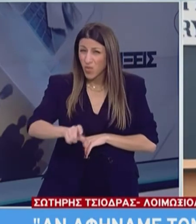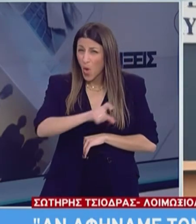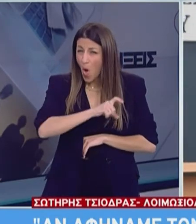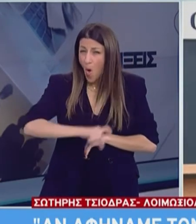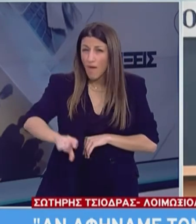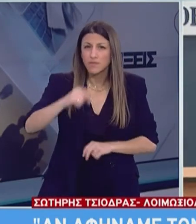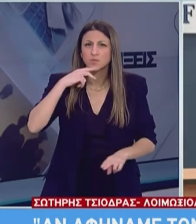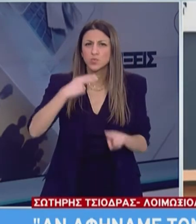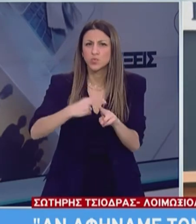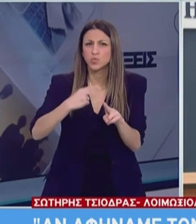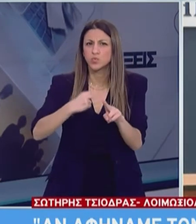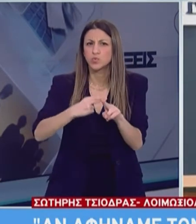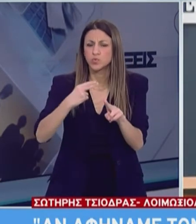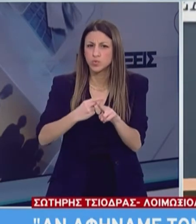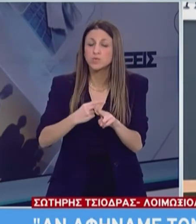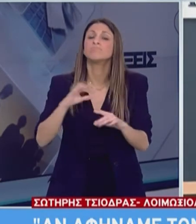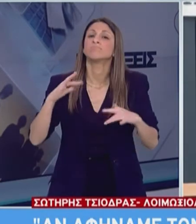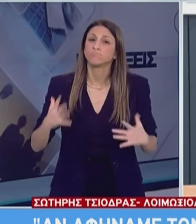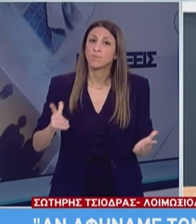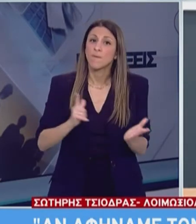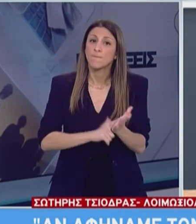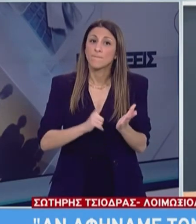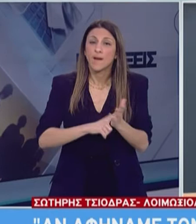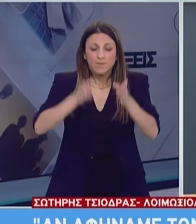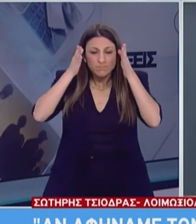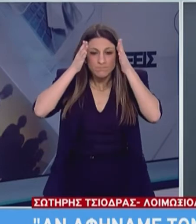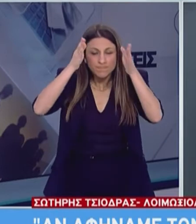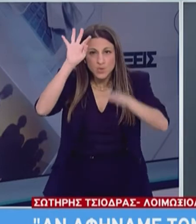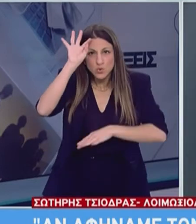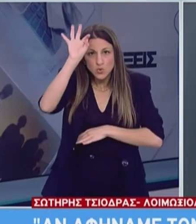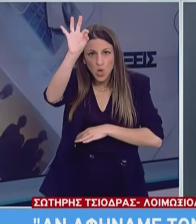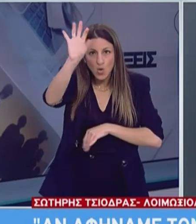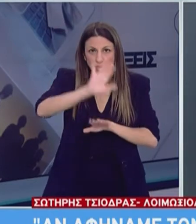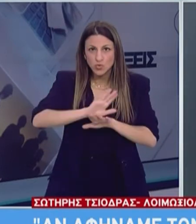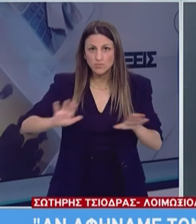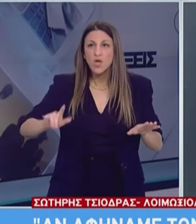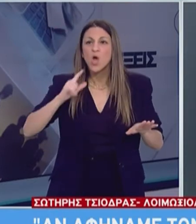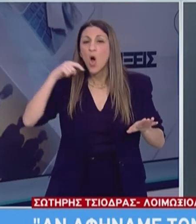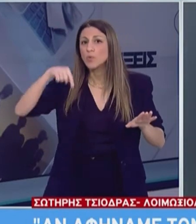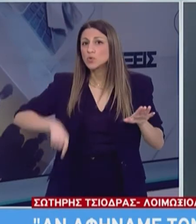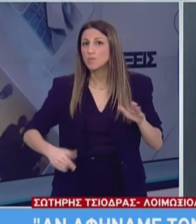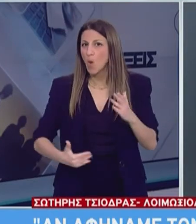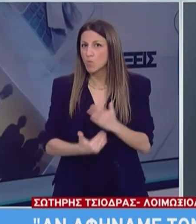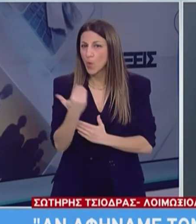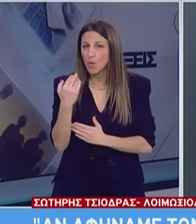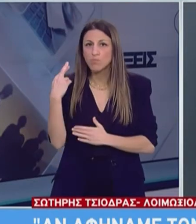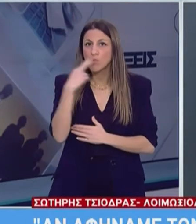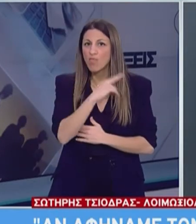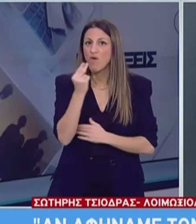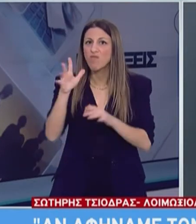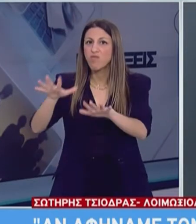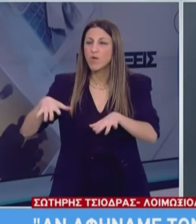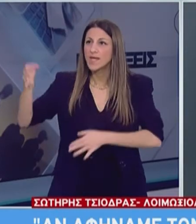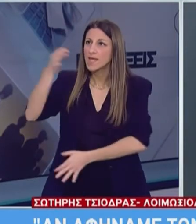κρίσιμες. Γι' αυτό και πρέπει να παραμείνουμε προσυλλομένοι στο στόχο και ενωμένοι, όπως τόνισε και ο Πρωθυπουργός στη σημερινή ομιλία του προς την Ολομέλεια της Βουλής.